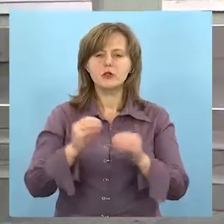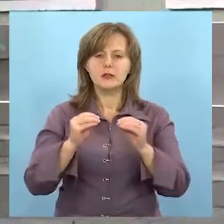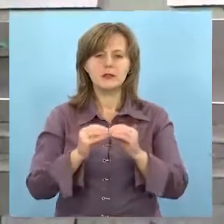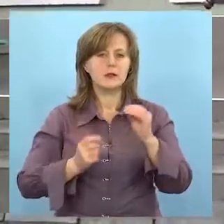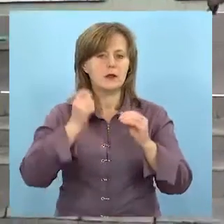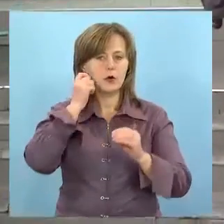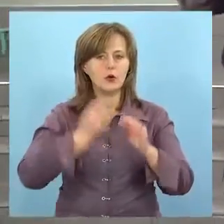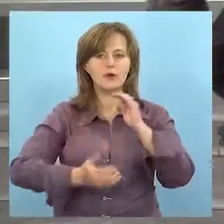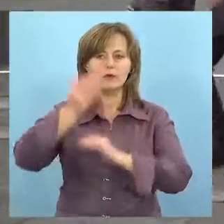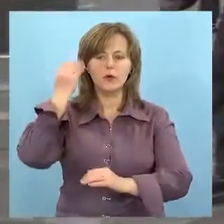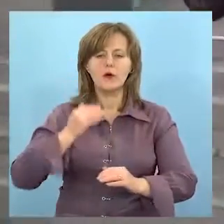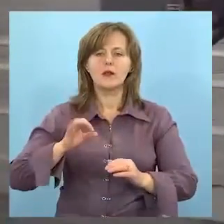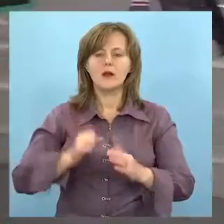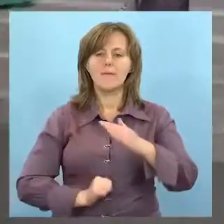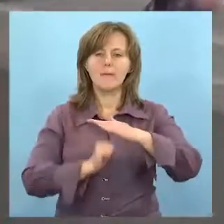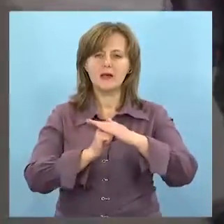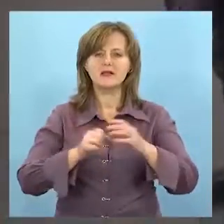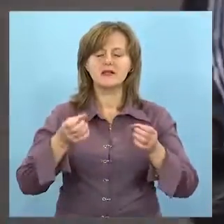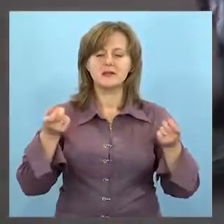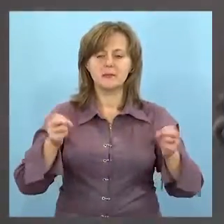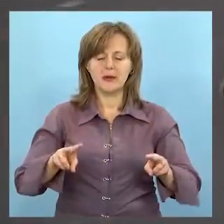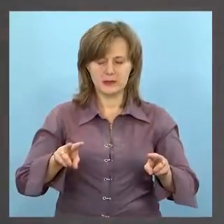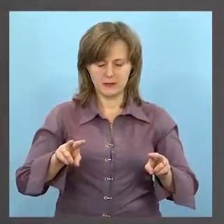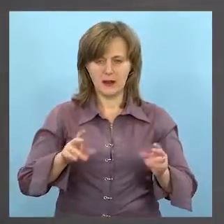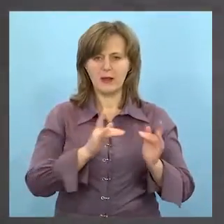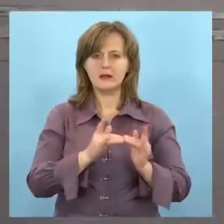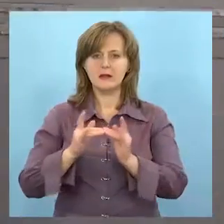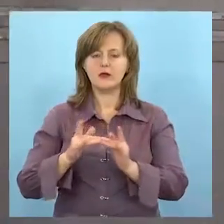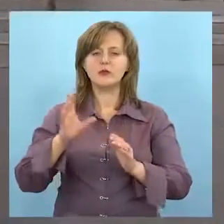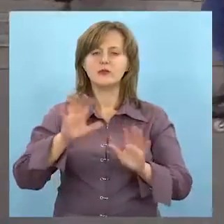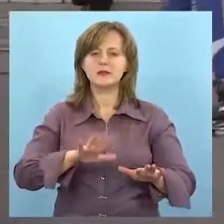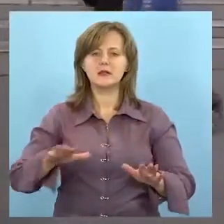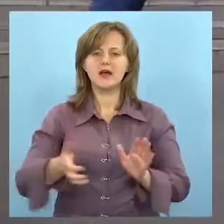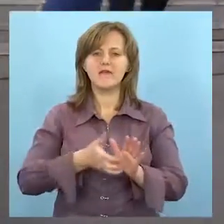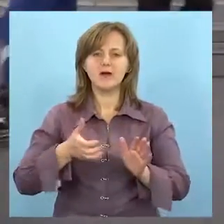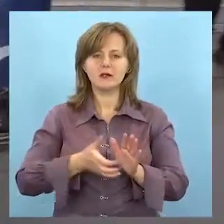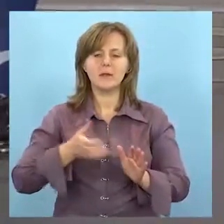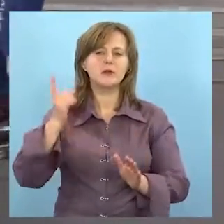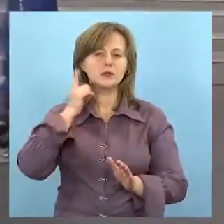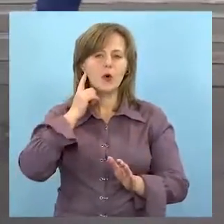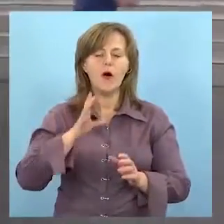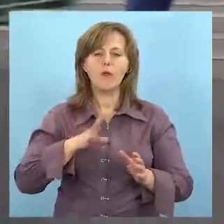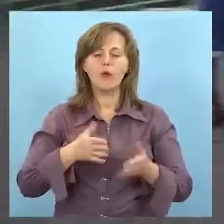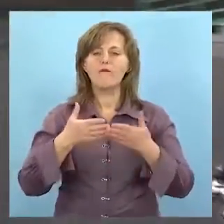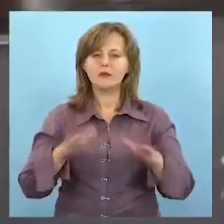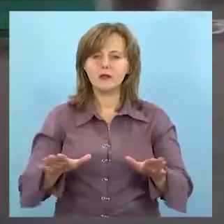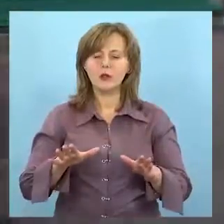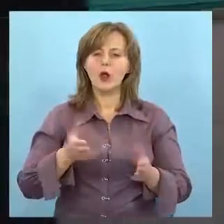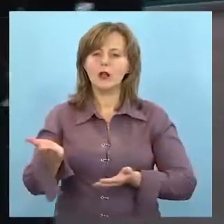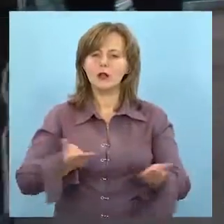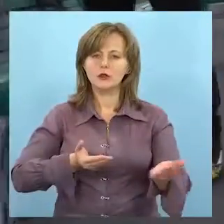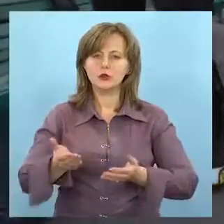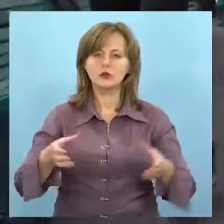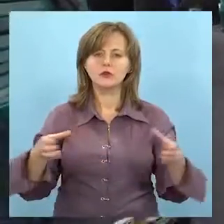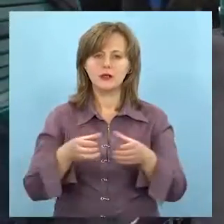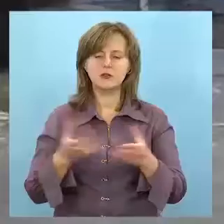Більше десяти років тому на базі Білоцерківського спецінтернату для дітей з вадами слуху було відкрито лижну секцію,